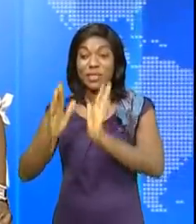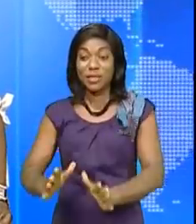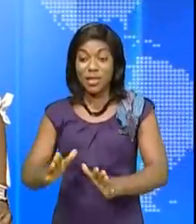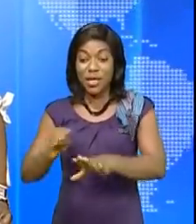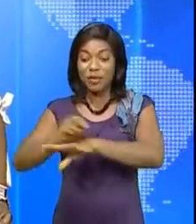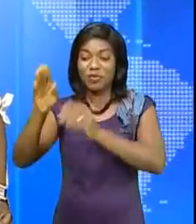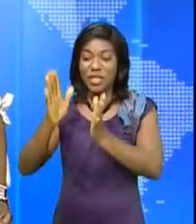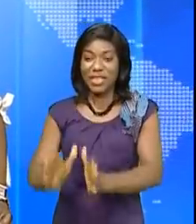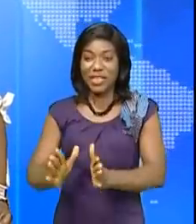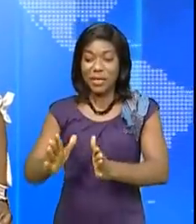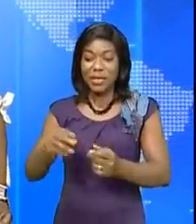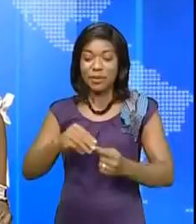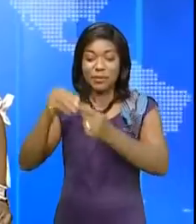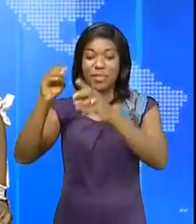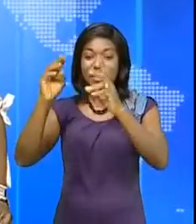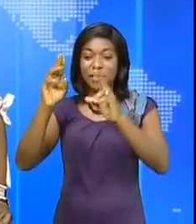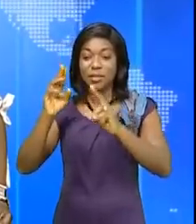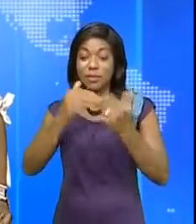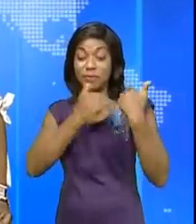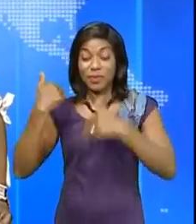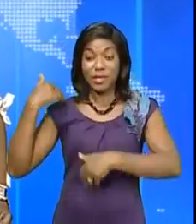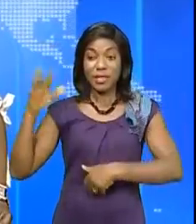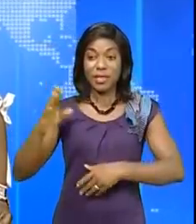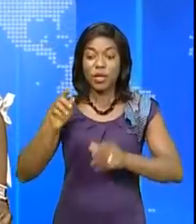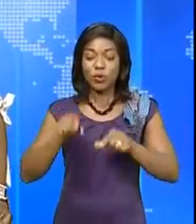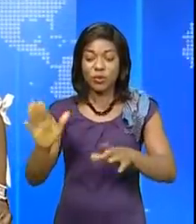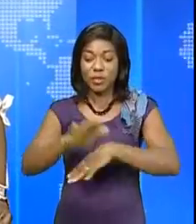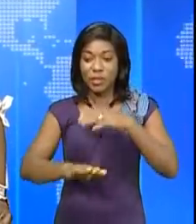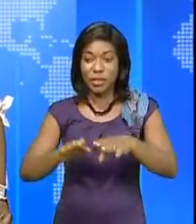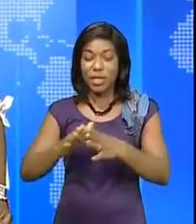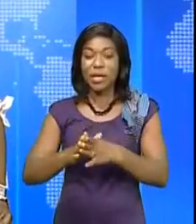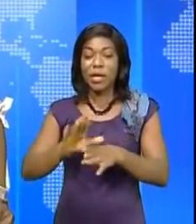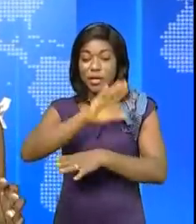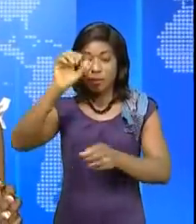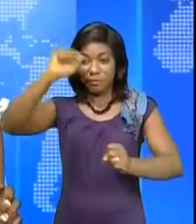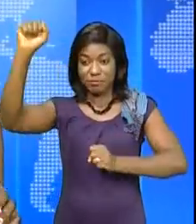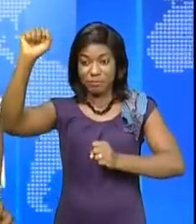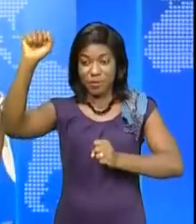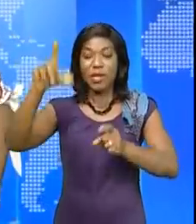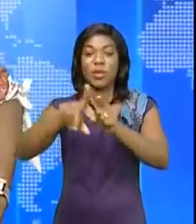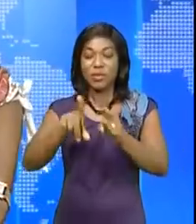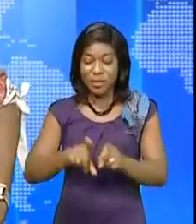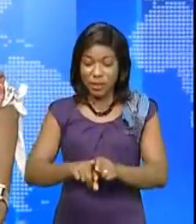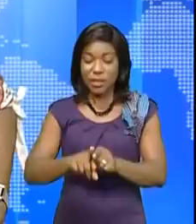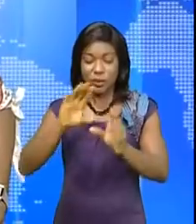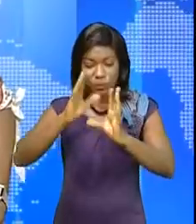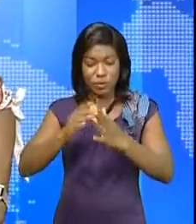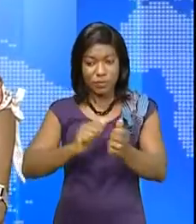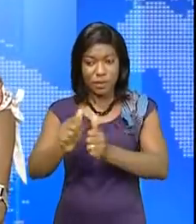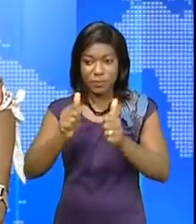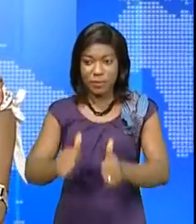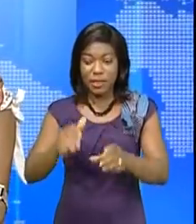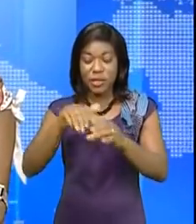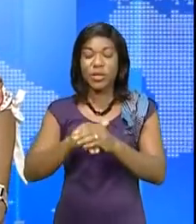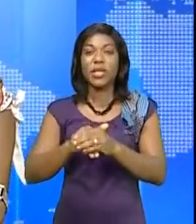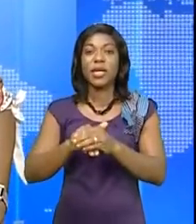chef de l'État, Kitengue Yezu, a été inhumé ce jeudi à Nécropole, entre ciel et terre. Ses obsèques ont été organisés dans